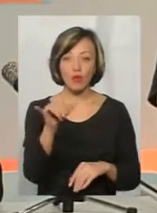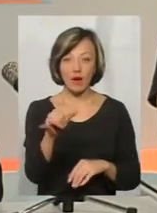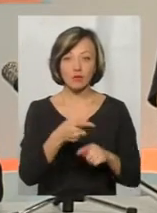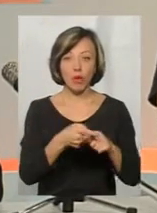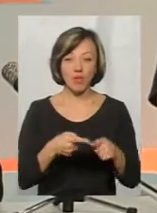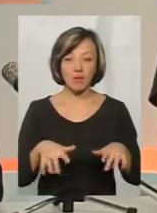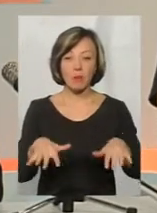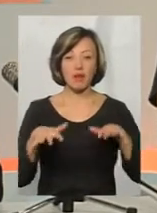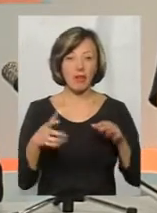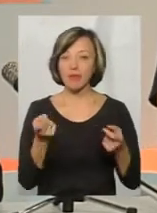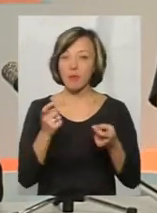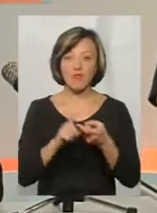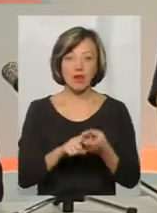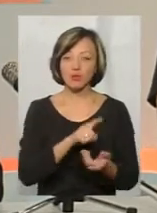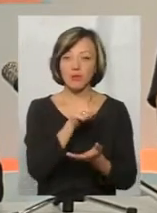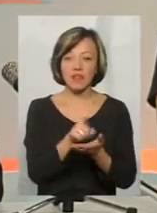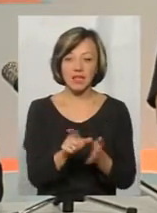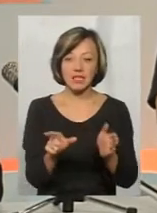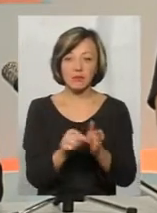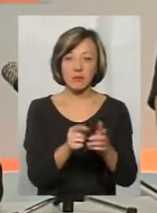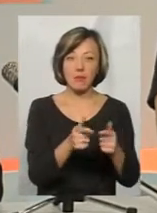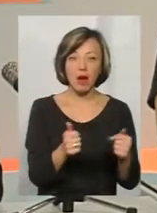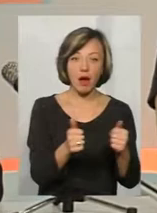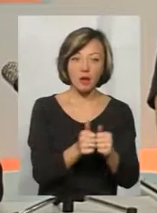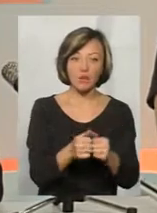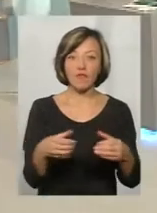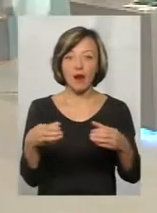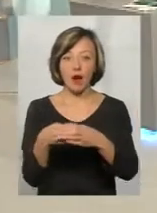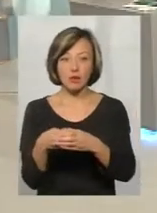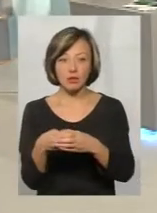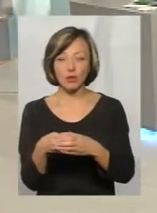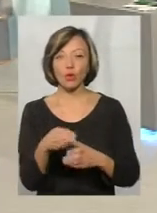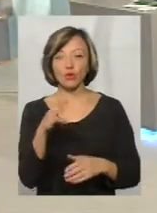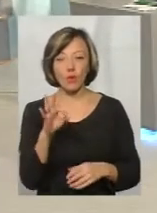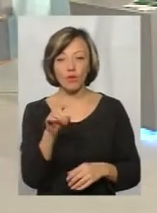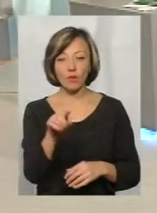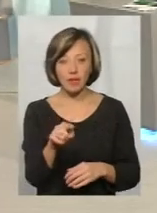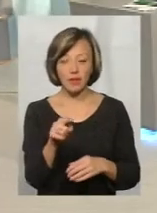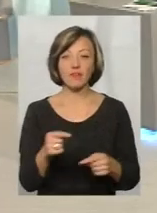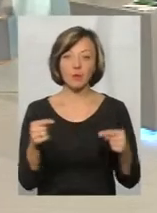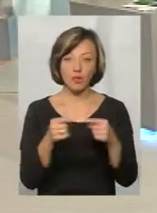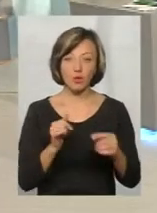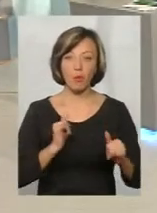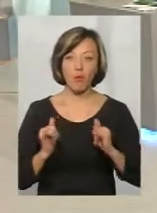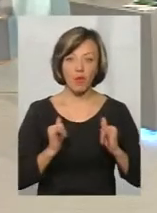парламенту не пов'язана з обов'язаннями з партією, фракцією, то вони, відповідно, і поводяться